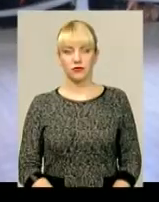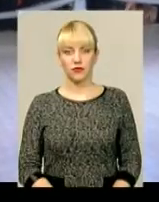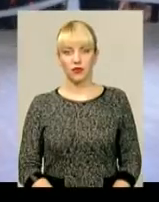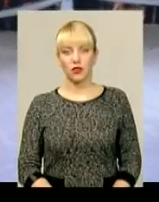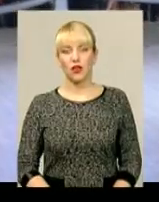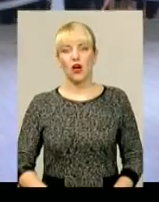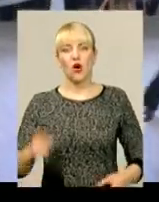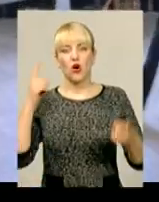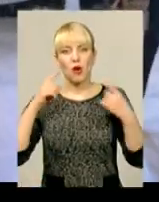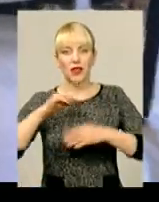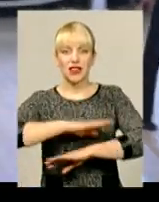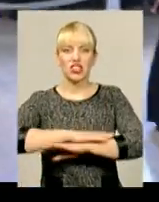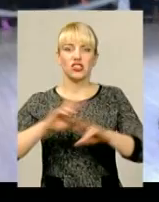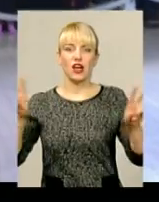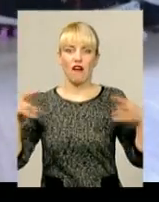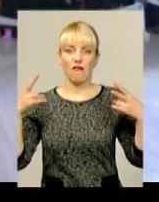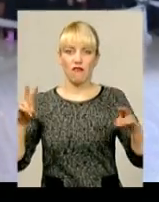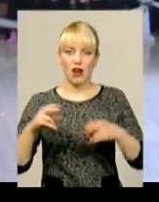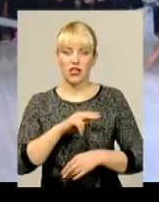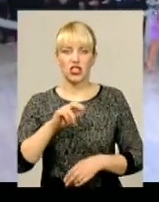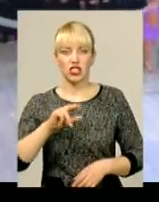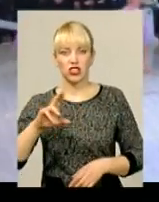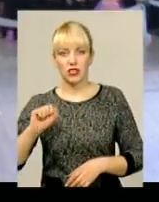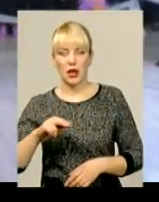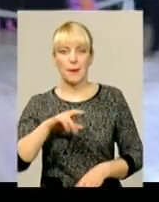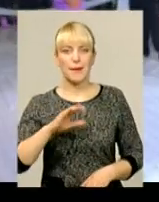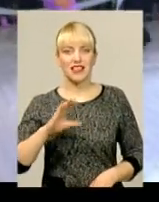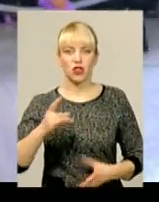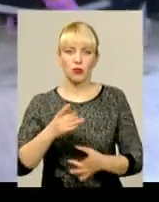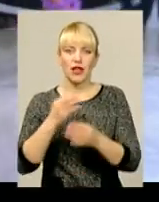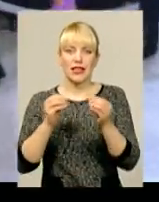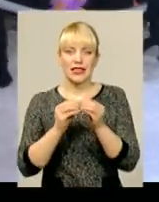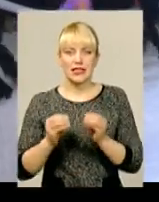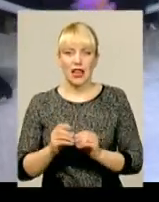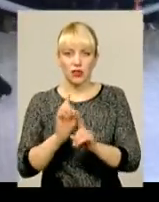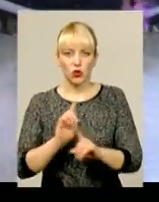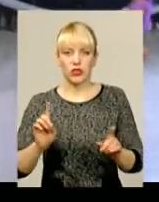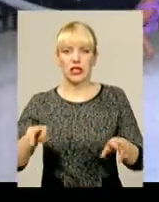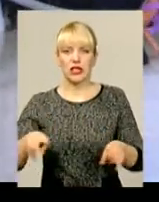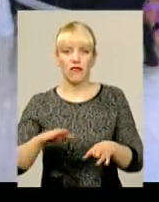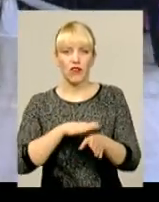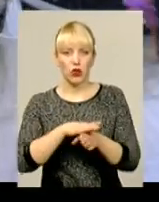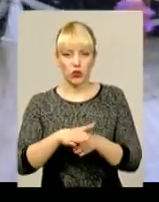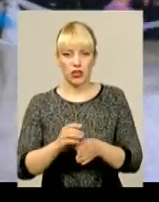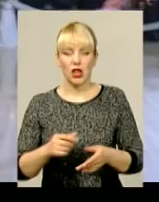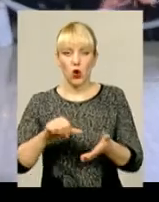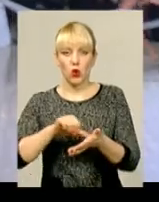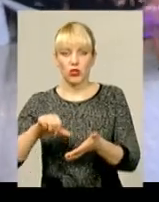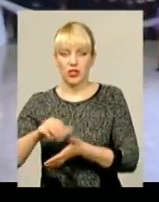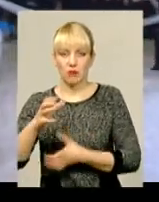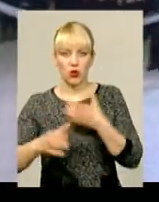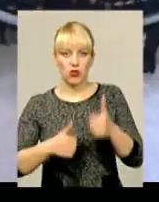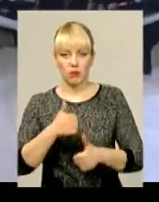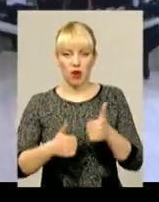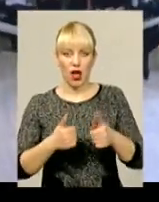Романтичний вальс, запальний чачачап, пристрасний пасадобель. Загалом десятку оригінальних танців виконали учасники міжнародних змагань. Традиційно